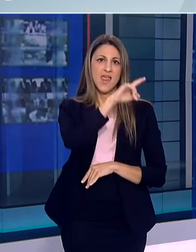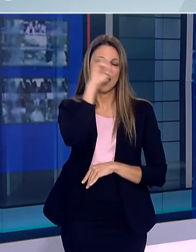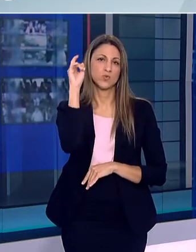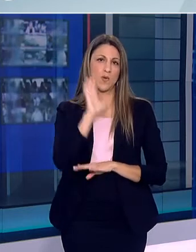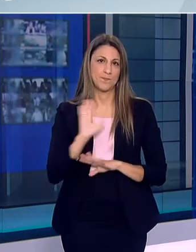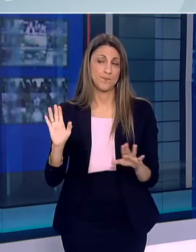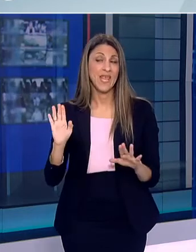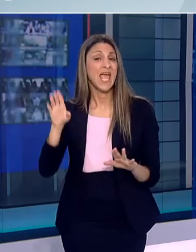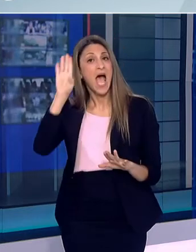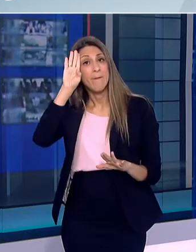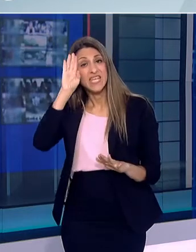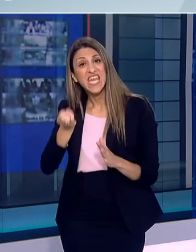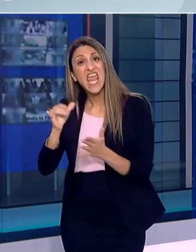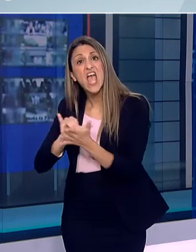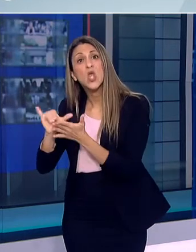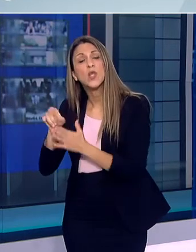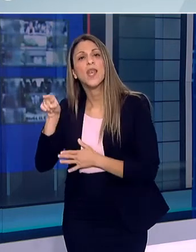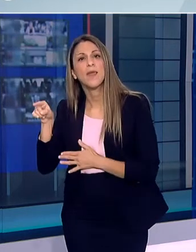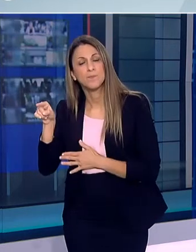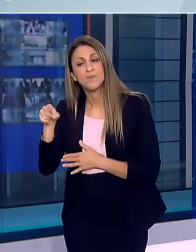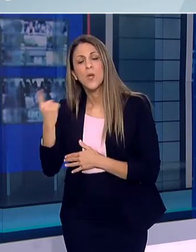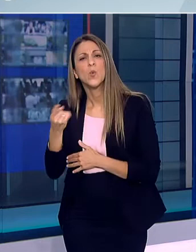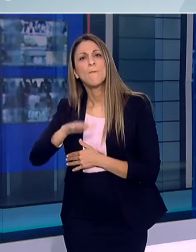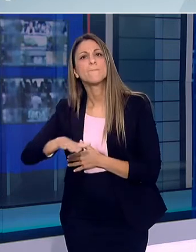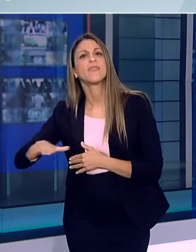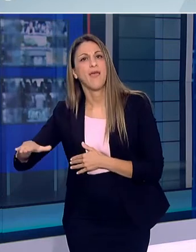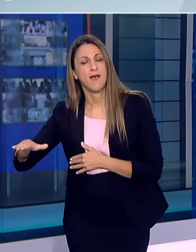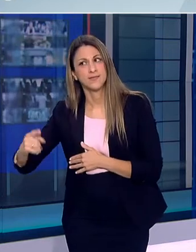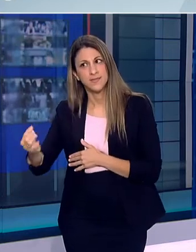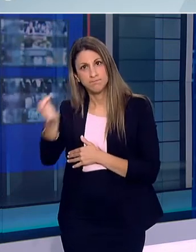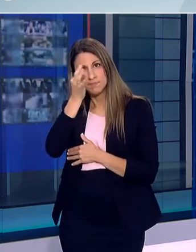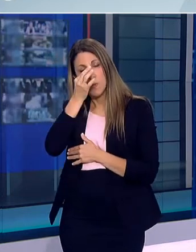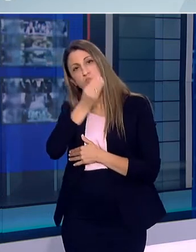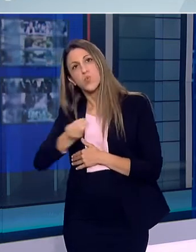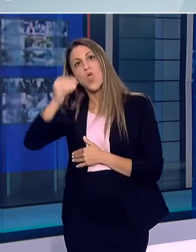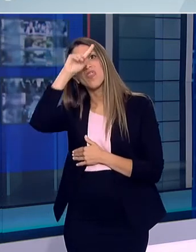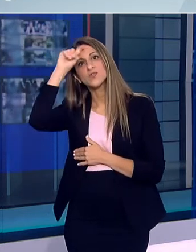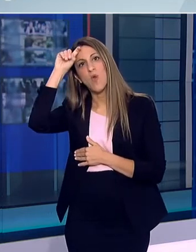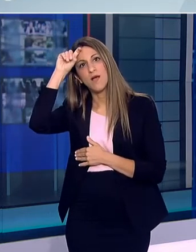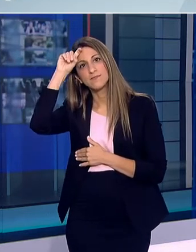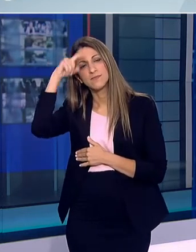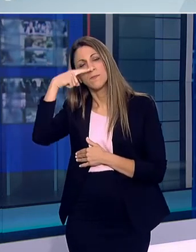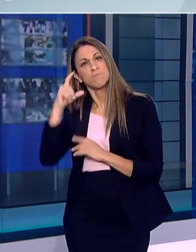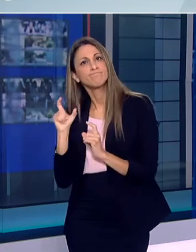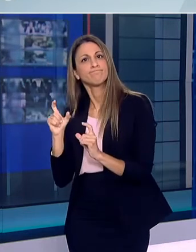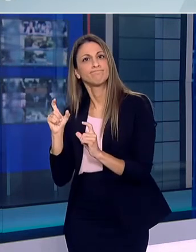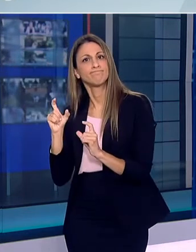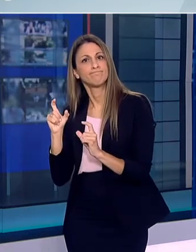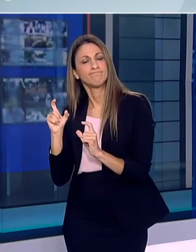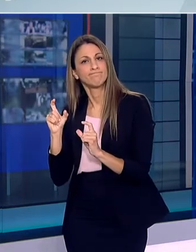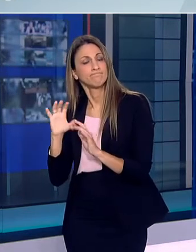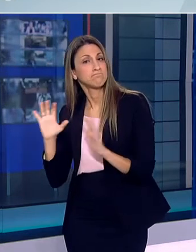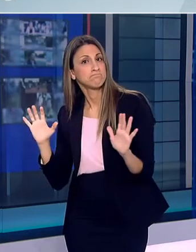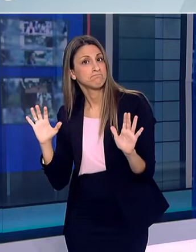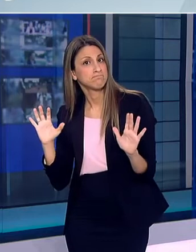πως τα παιδιά έχουν μειωμένη έκφραση του υποδοχεία 2 του μετατρεπτικού συνενζήμου της Αγκιοτεσίνης στη μύτη. Δηλαδή παράγουν σημαντικά